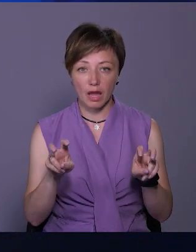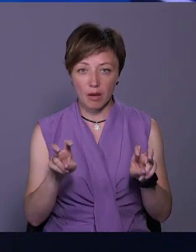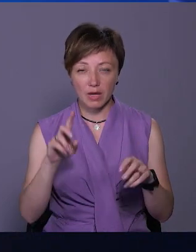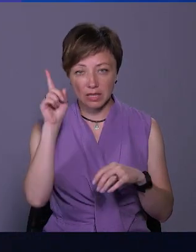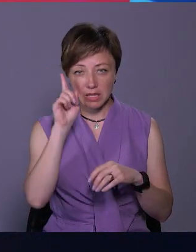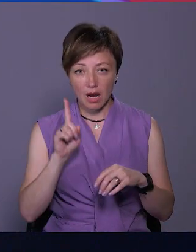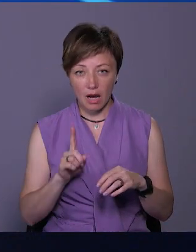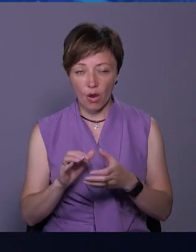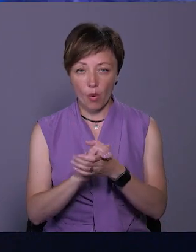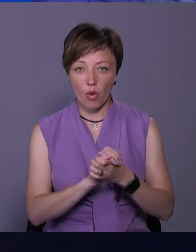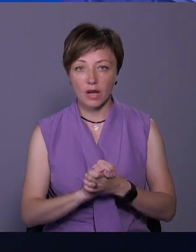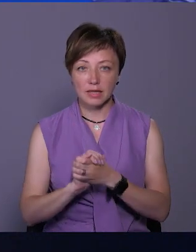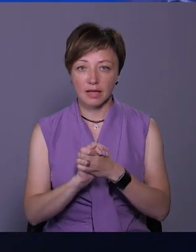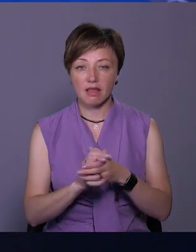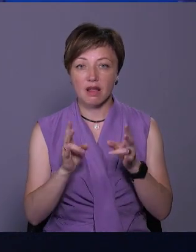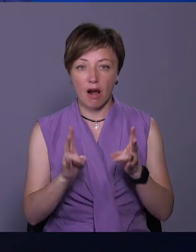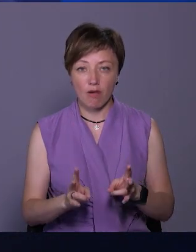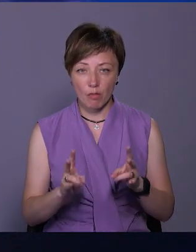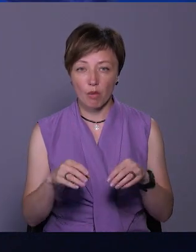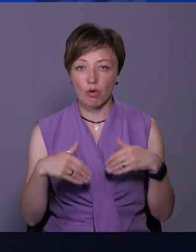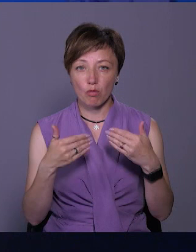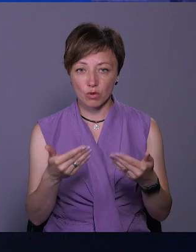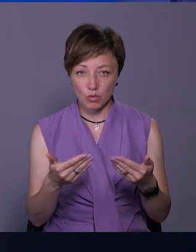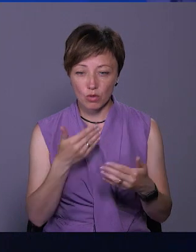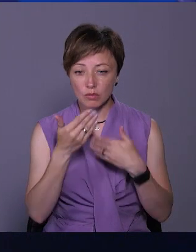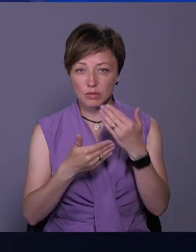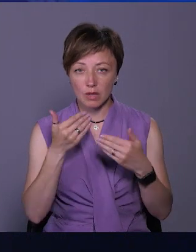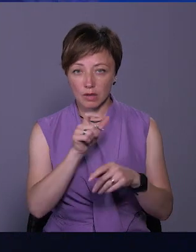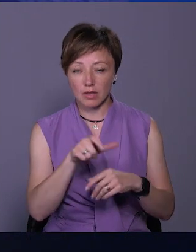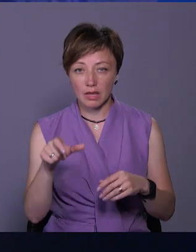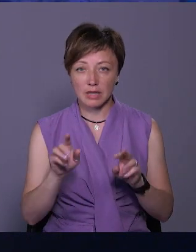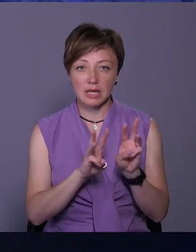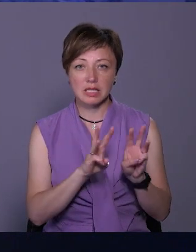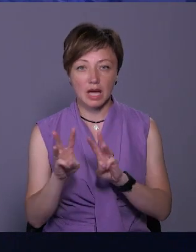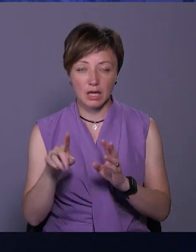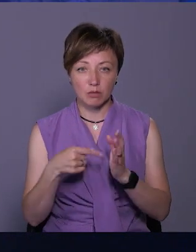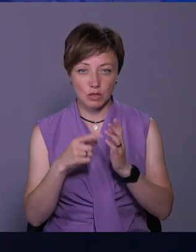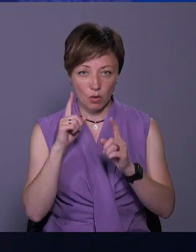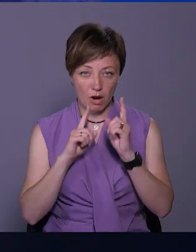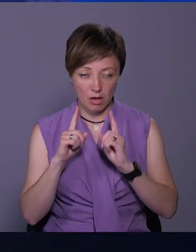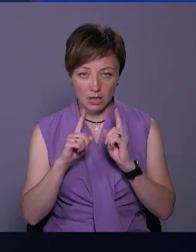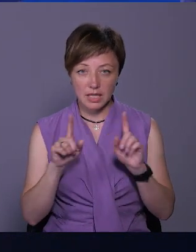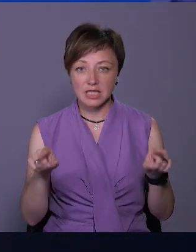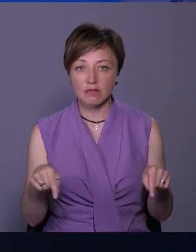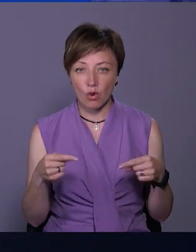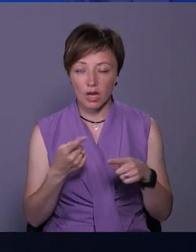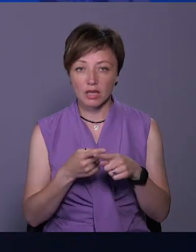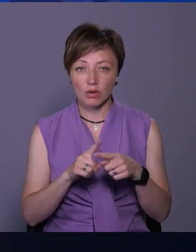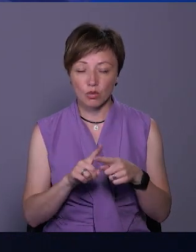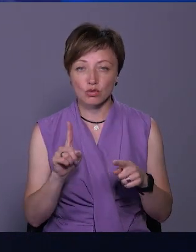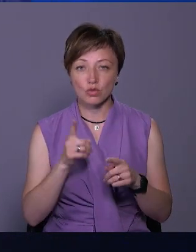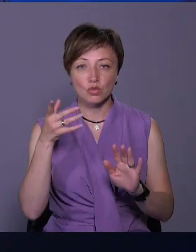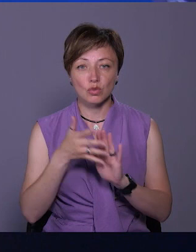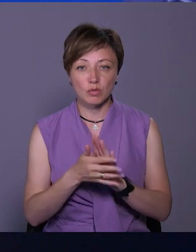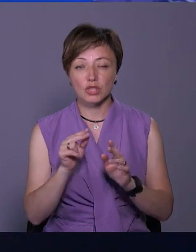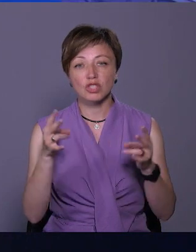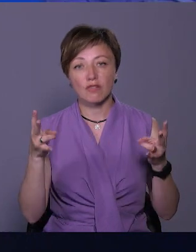Ізраїльської коаліції травми нині пропонують пройти краянам на сайті Хмельницької міської ради. Створили його, аби зрозуміти,